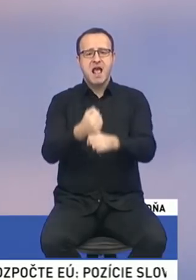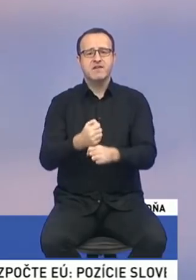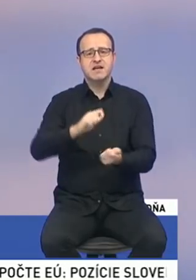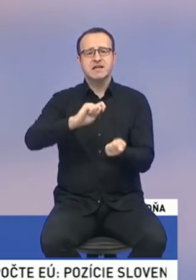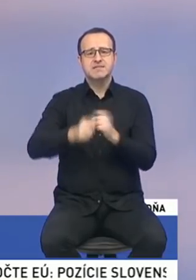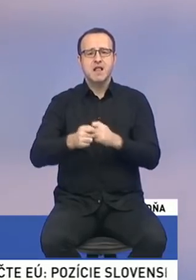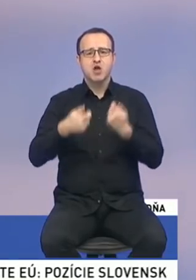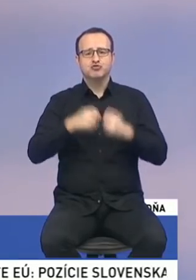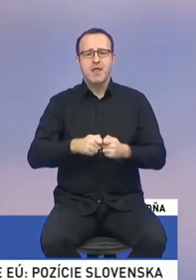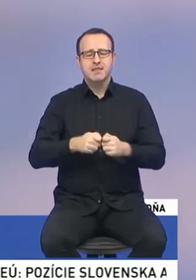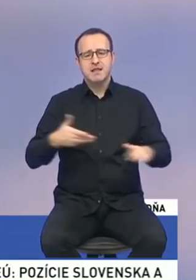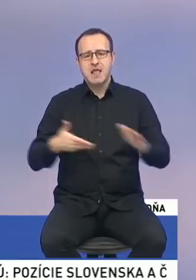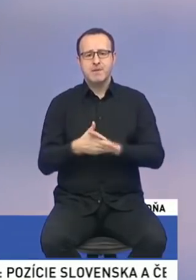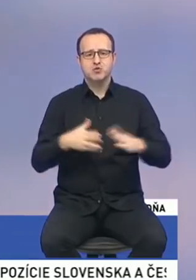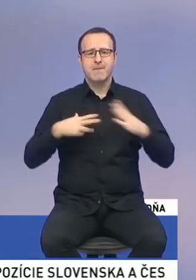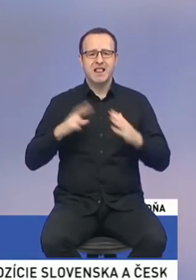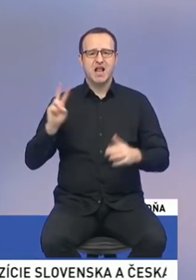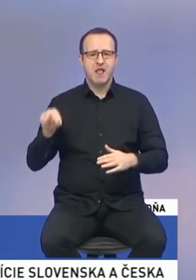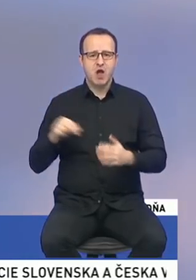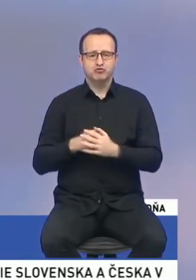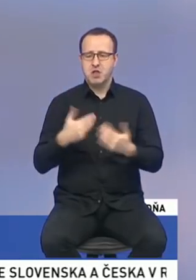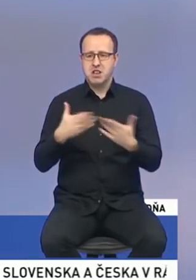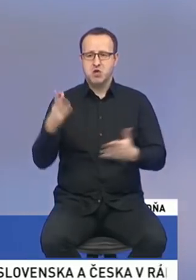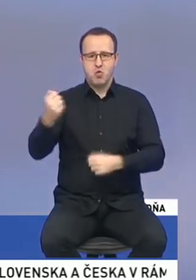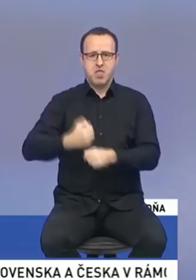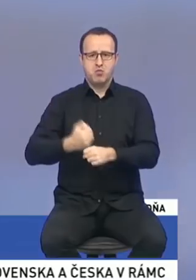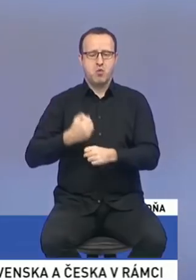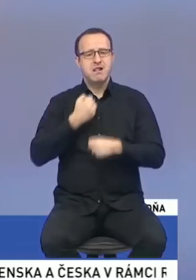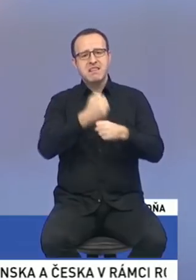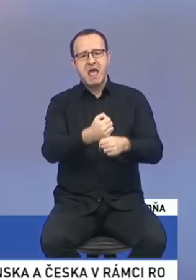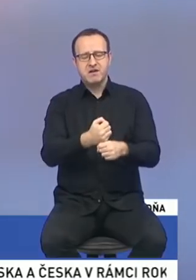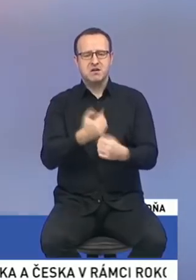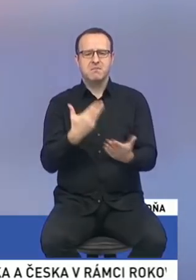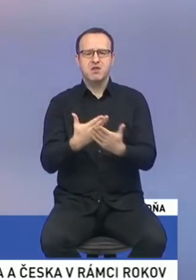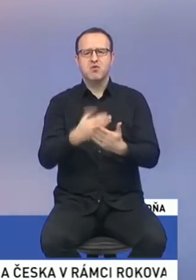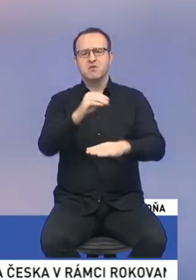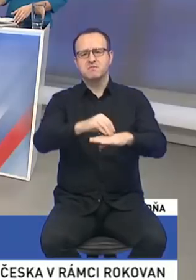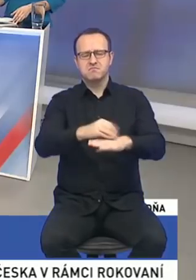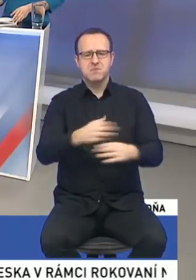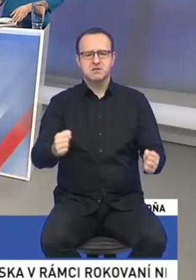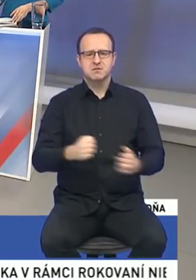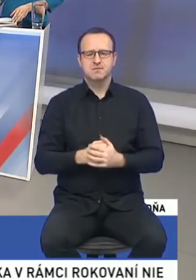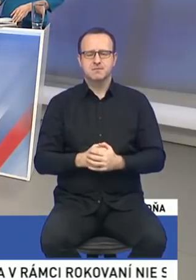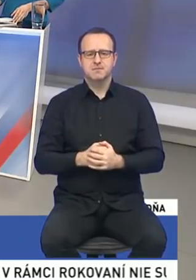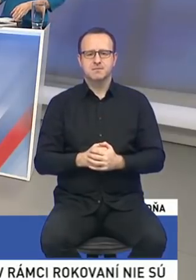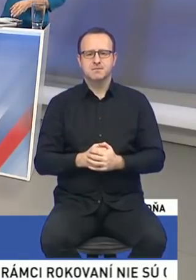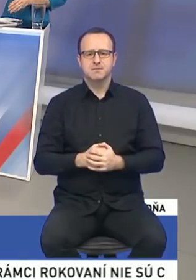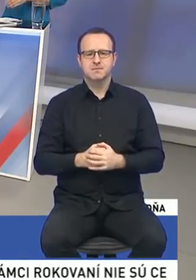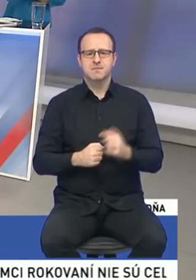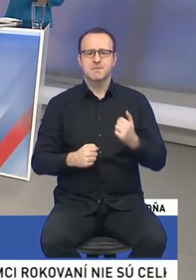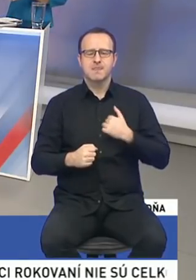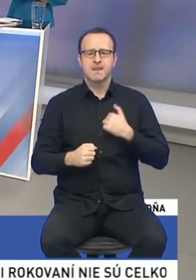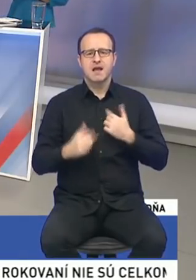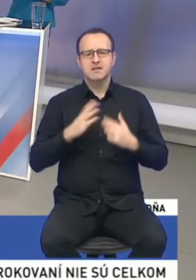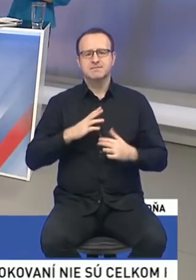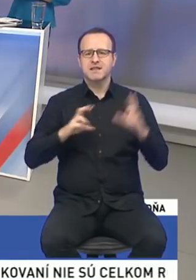Glvača, ale nikto to zatiaľ nespravil. Takže nebudem viacej ani k tomu reagovať. Ja by som tu zareagovala možno... sme sa aj posunili ďalej, aby sme stili prebrať viac Rozumiem,